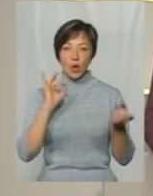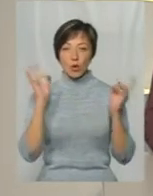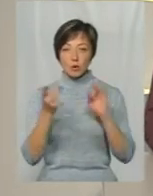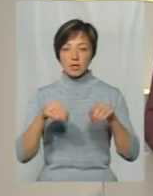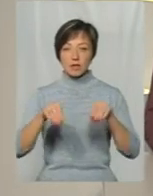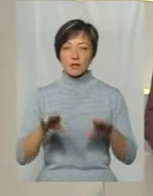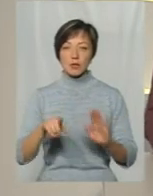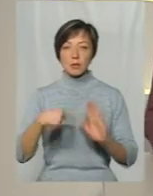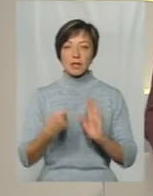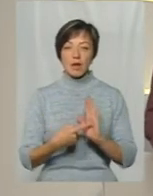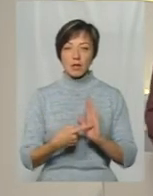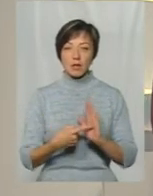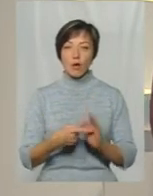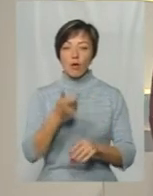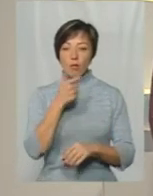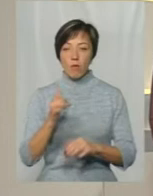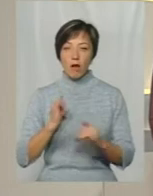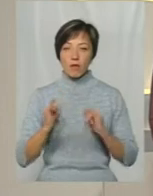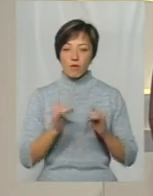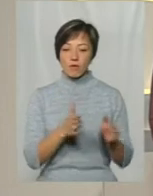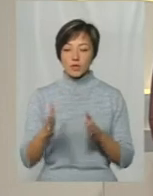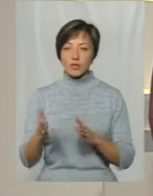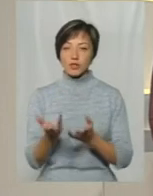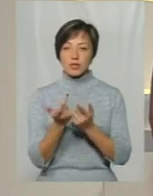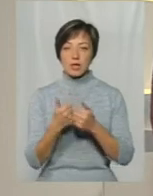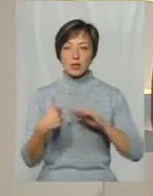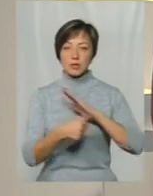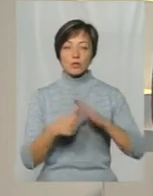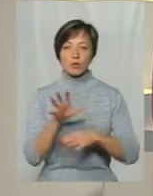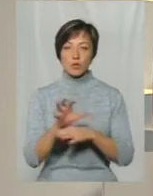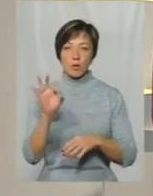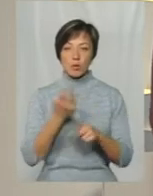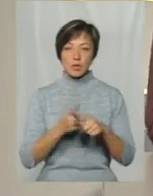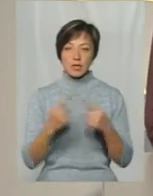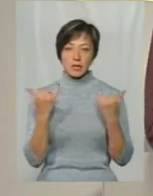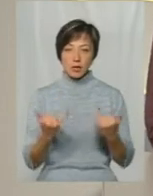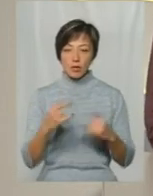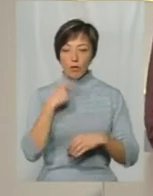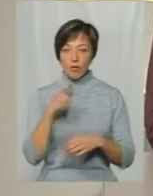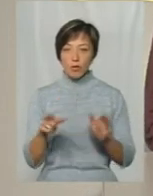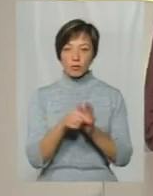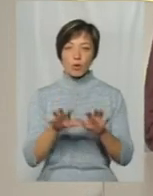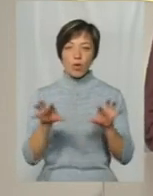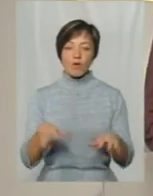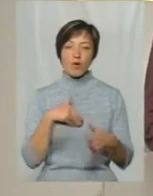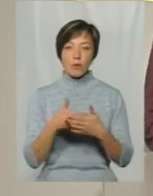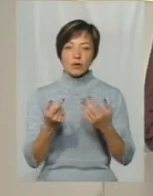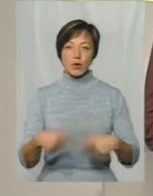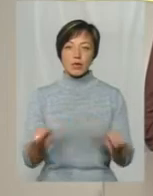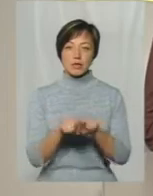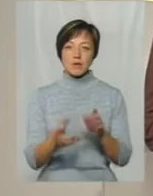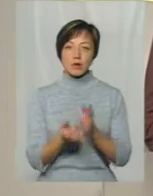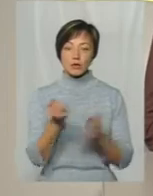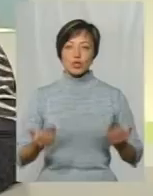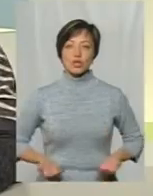вирішення питання гуманного врегулювання частельності бездомних собак? Про це нині говоримо із головою громадської організації